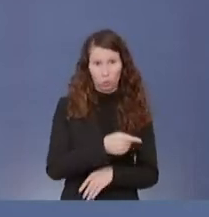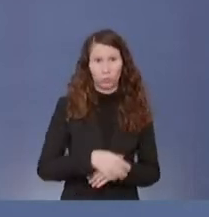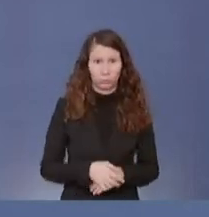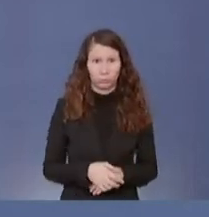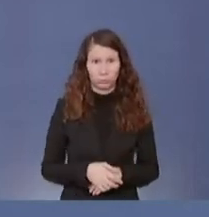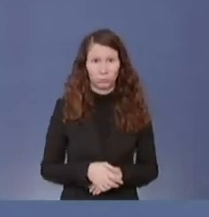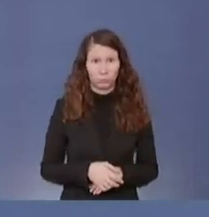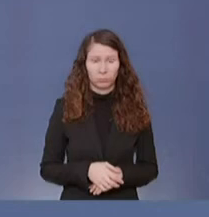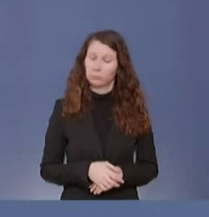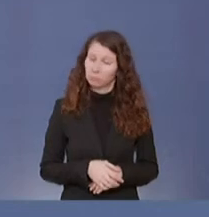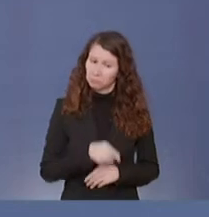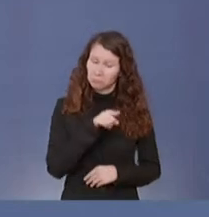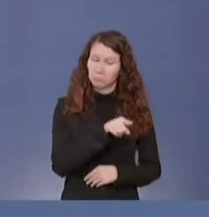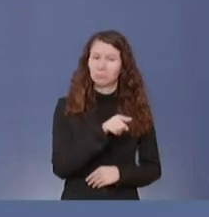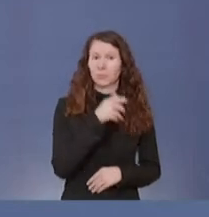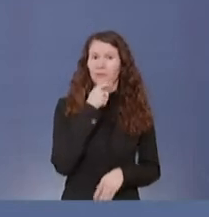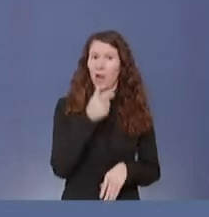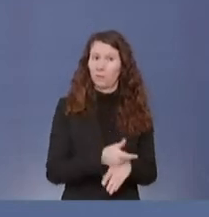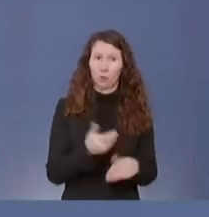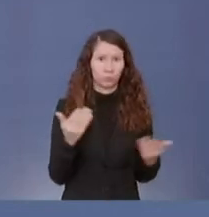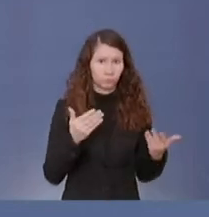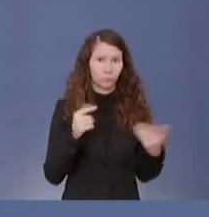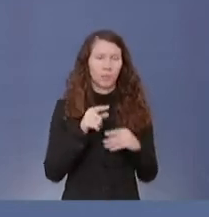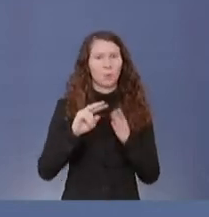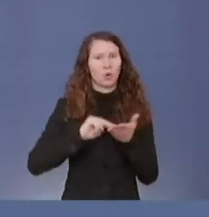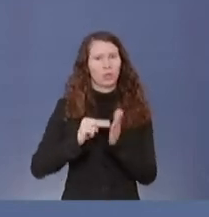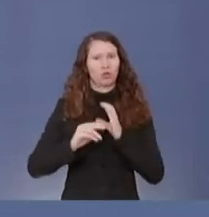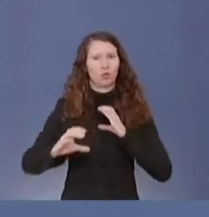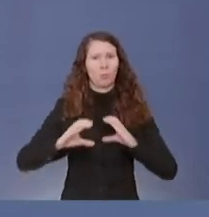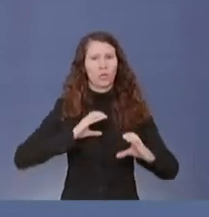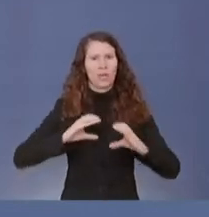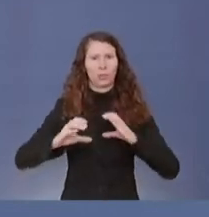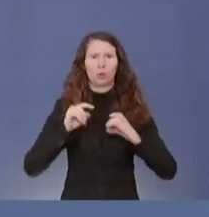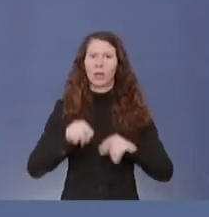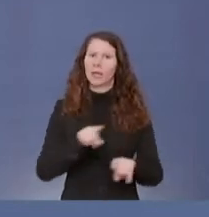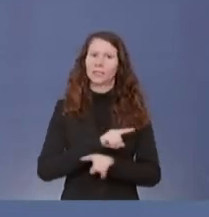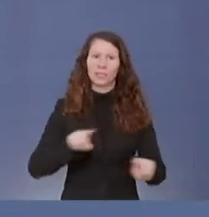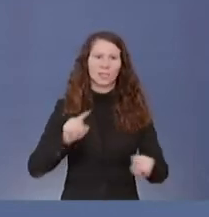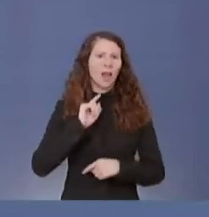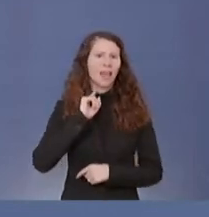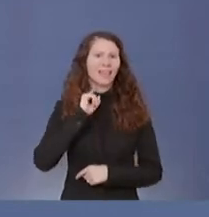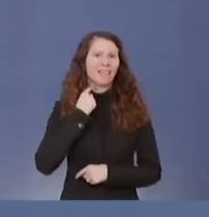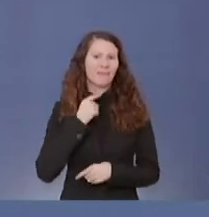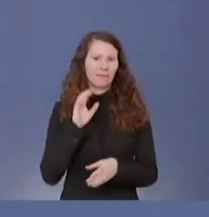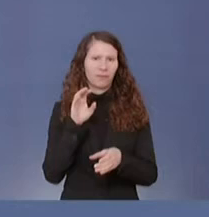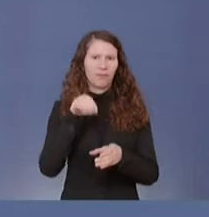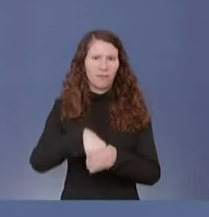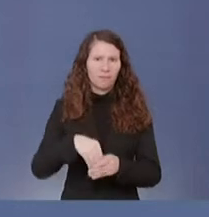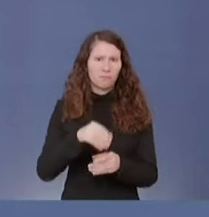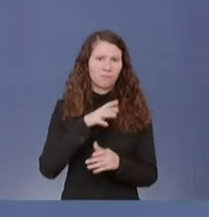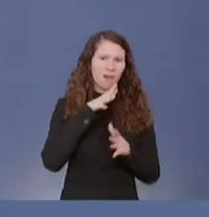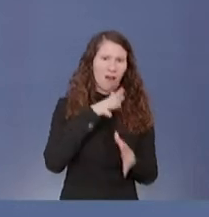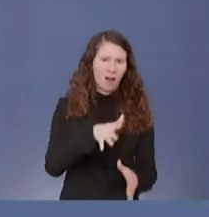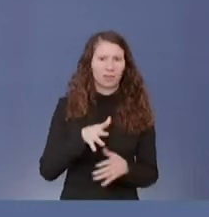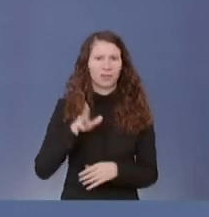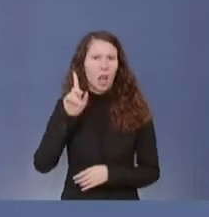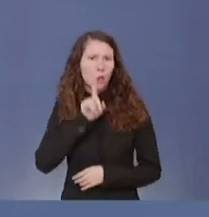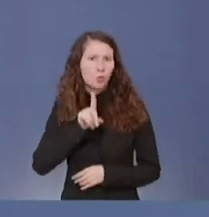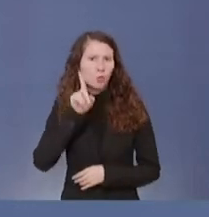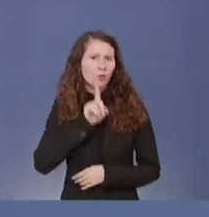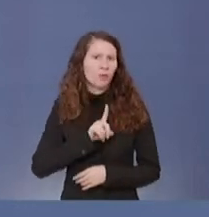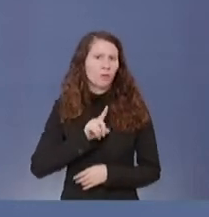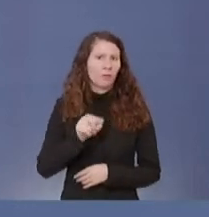dafür, dass die politische Kommunikation nicht vergiftet wird durch Hass, durch Lüge, durch